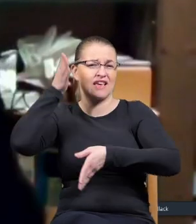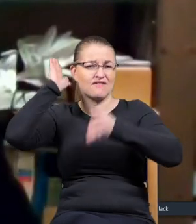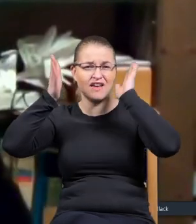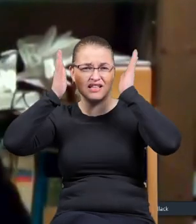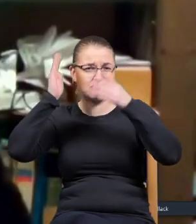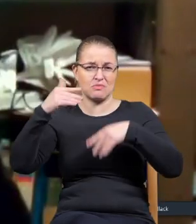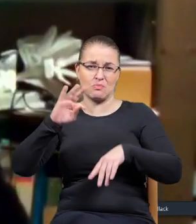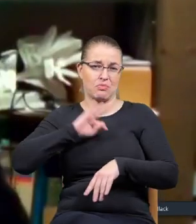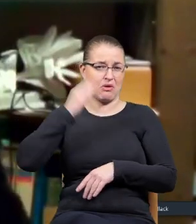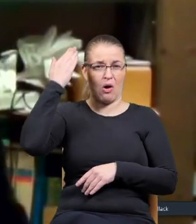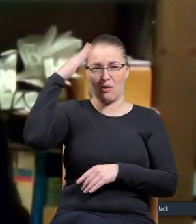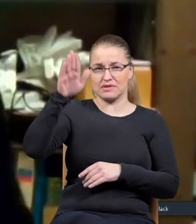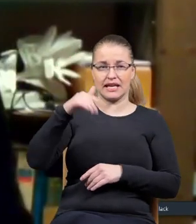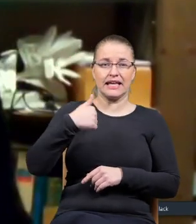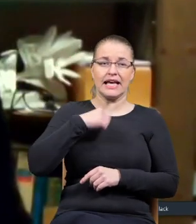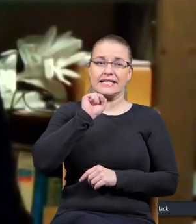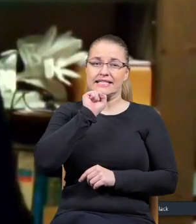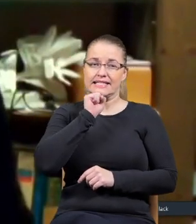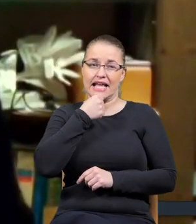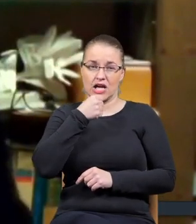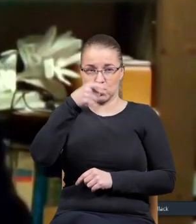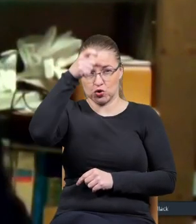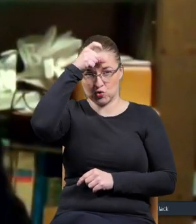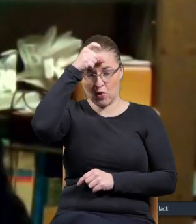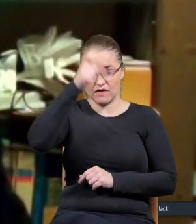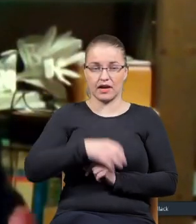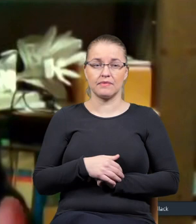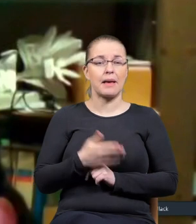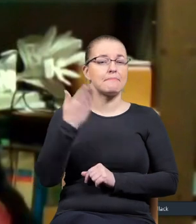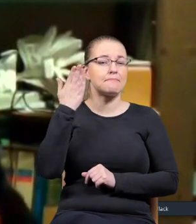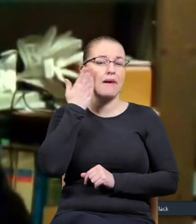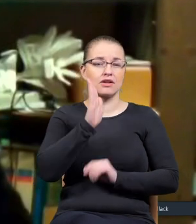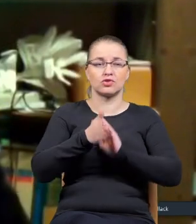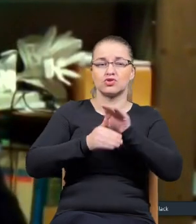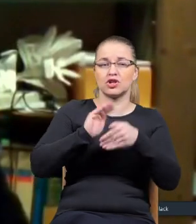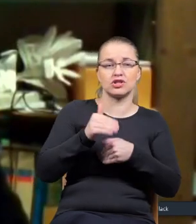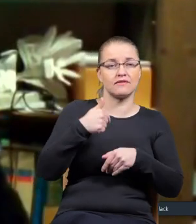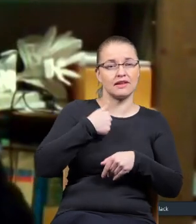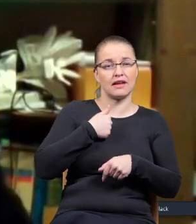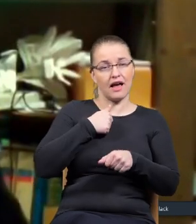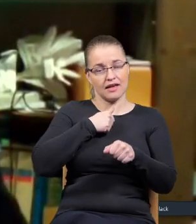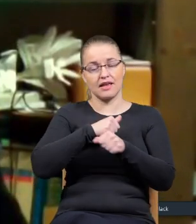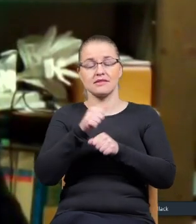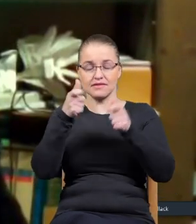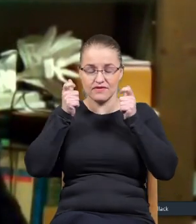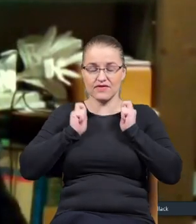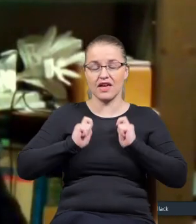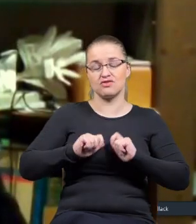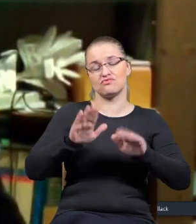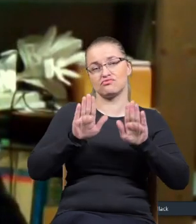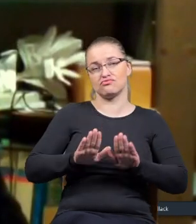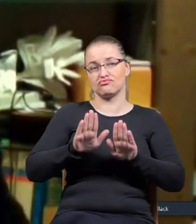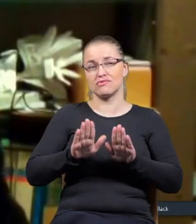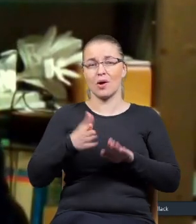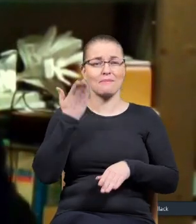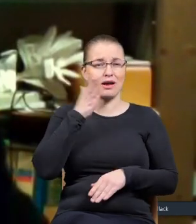pewne obce. Ja jestem staroświeckim człowiekiem, jestem bardzo szczęśliwy, jak jestem na wsi. Tutaj bardzo to przesieczuję.